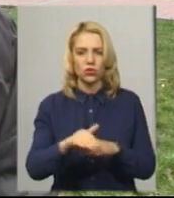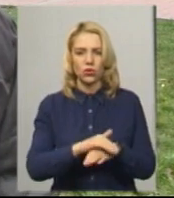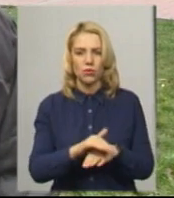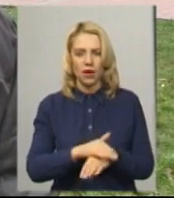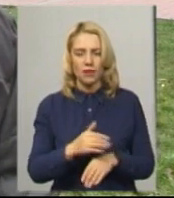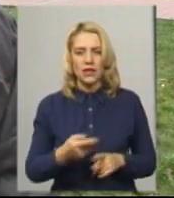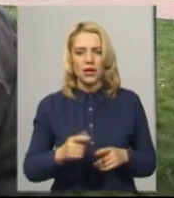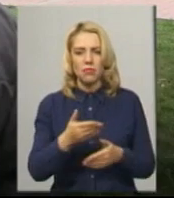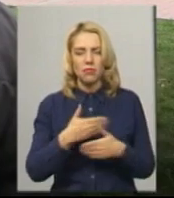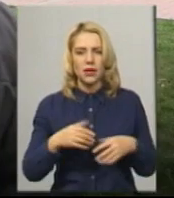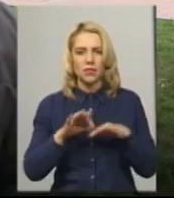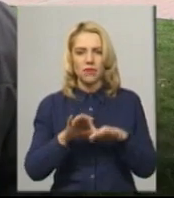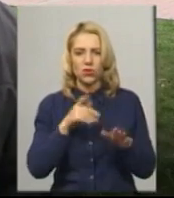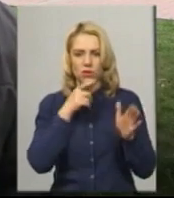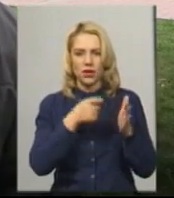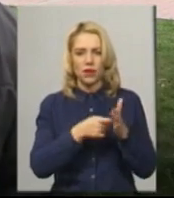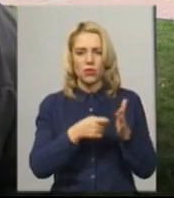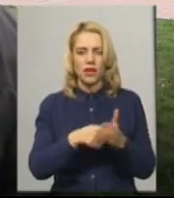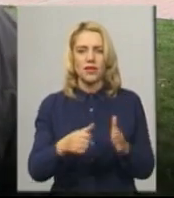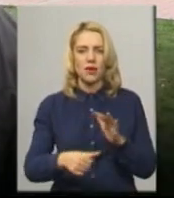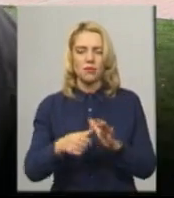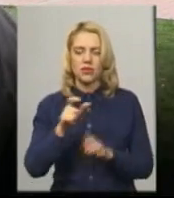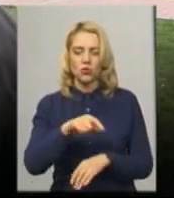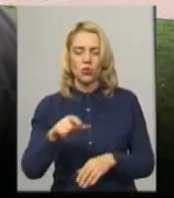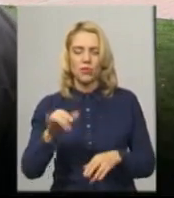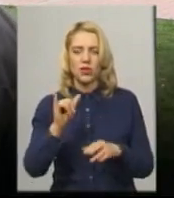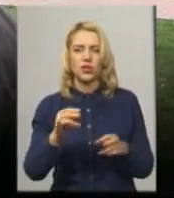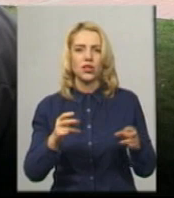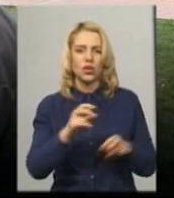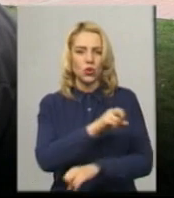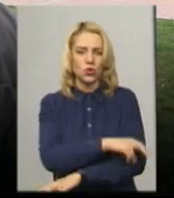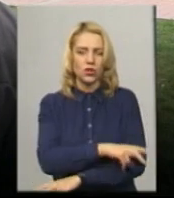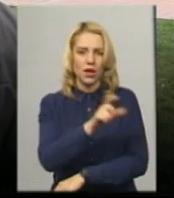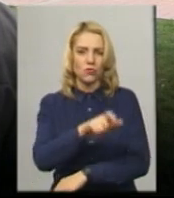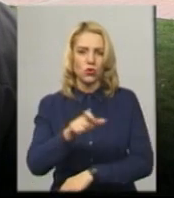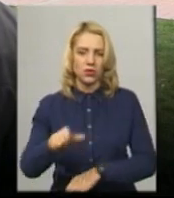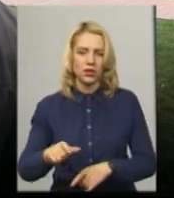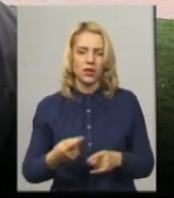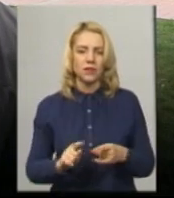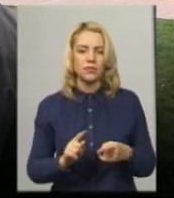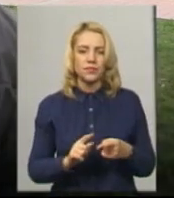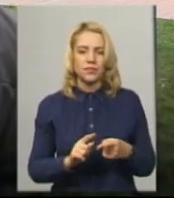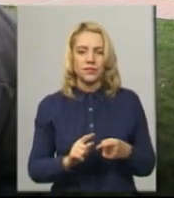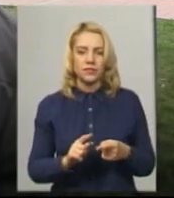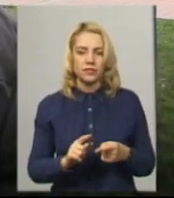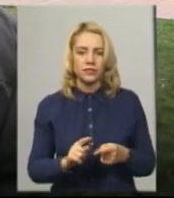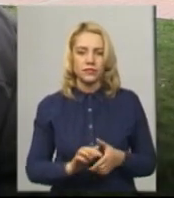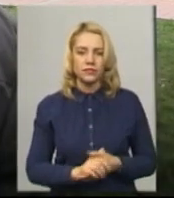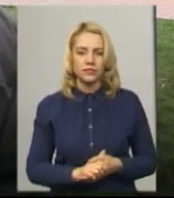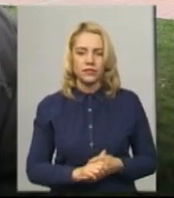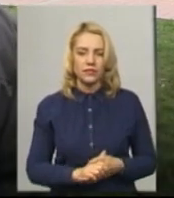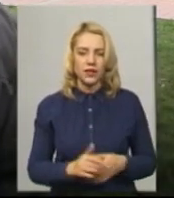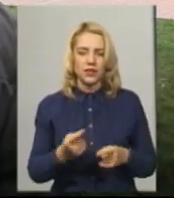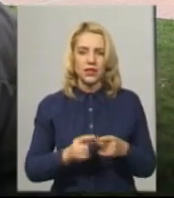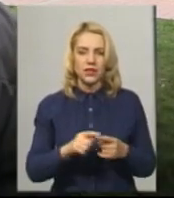Ми проводимо годування бездомних і потребуючих людей.